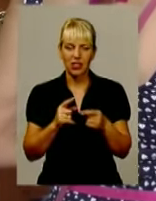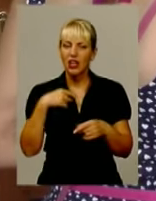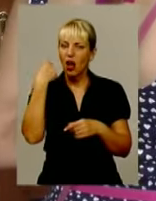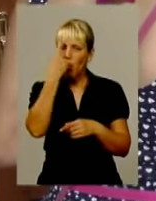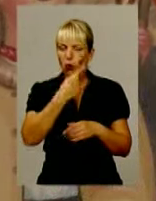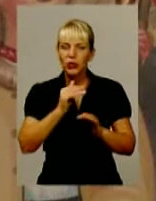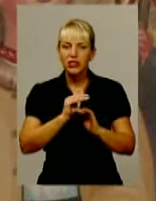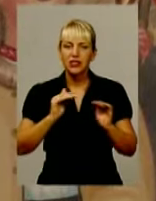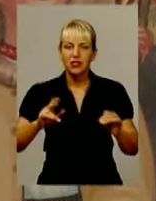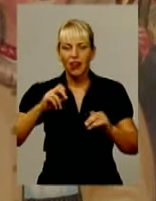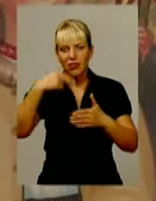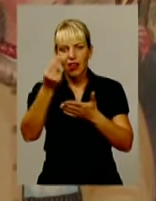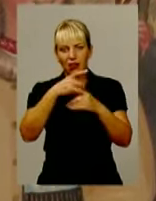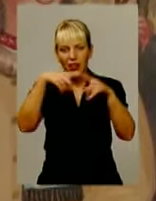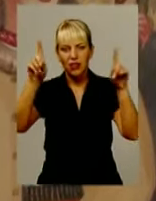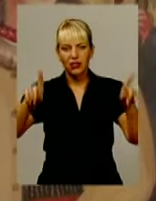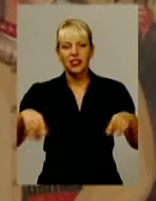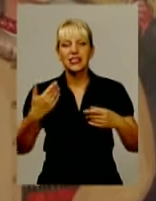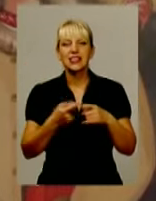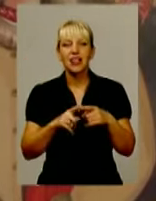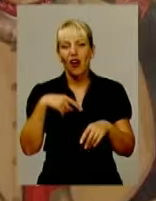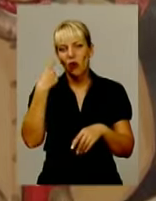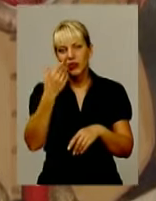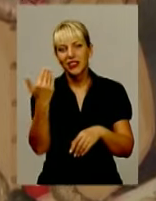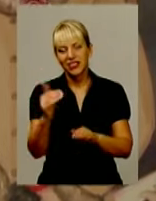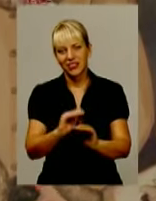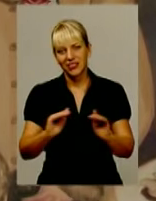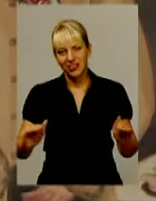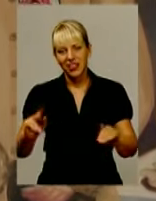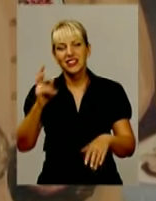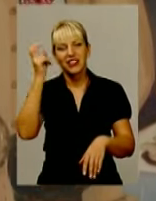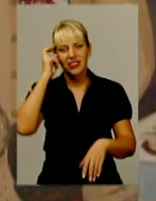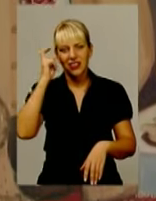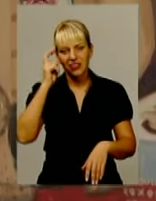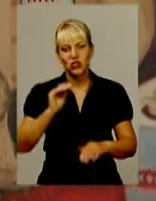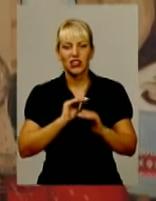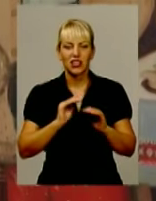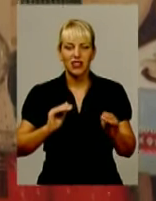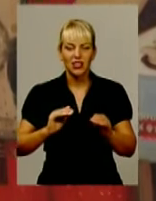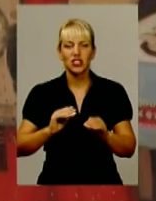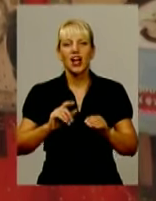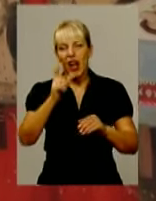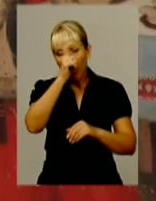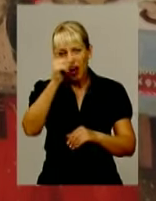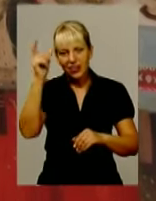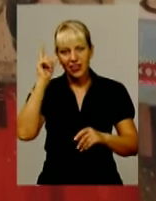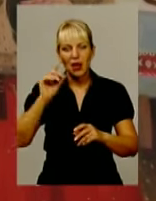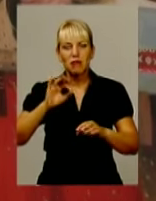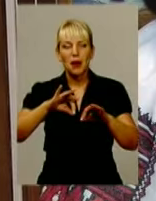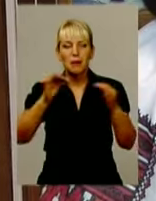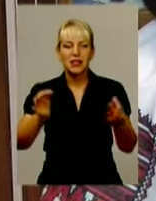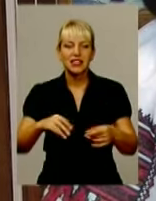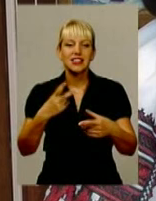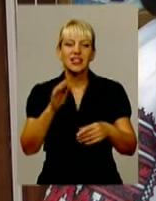дітлахів на картинах – це обличчя її вихованців з Київської дитячої академії мистецтв, де художниця викладає не один